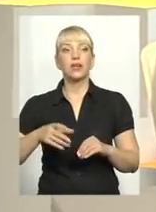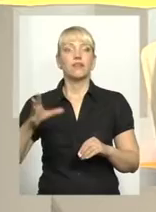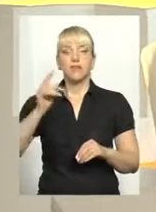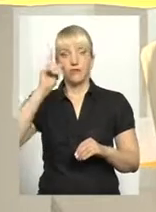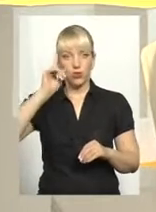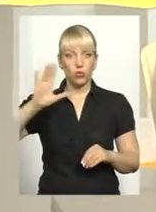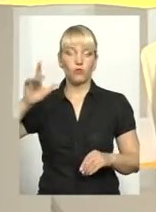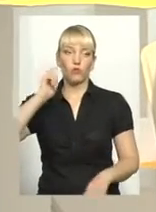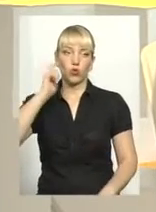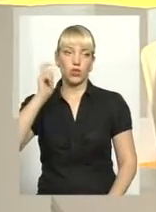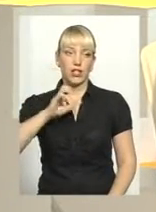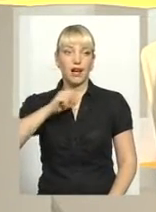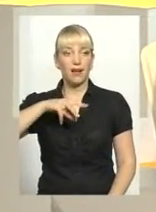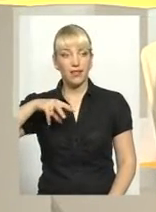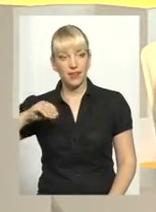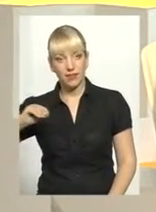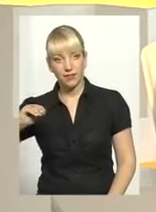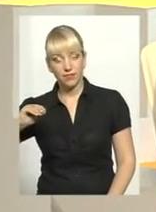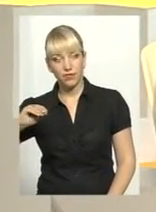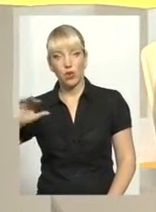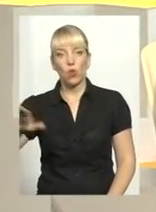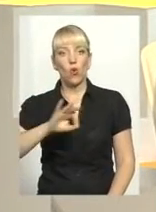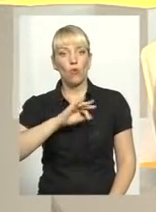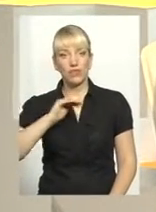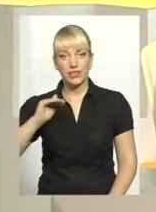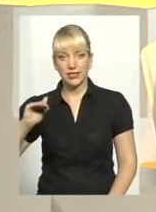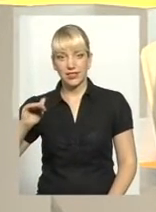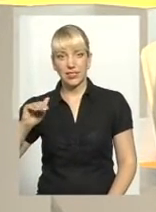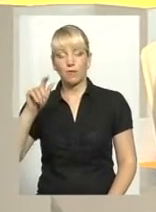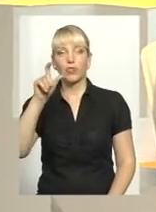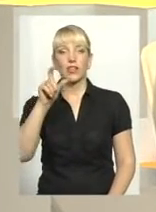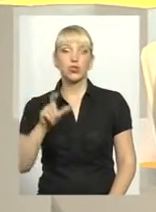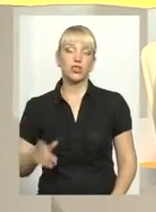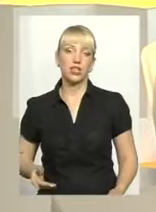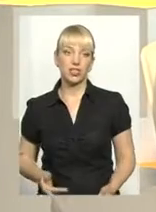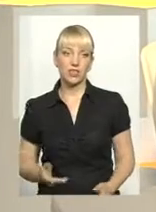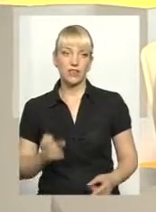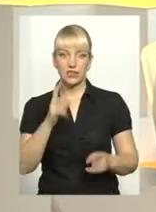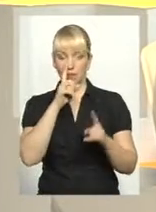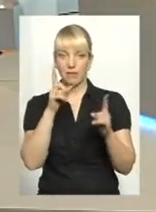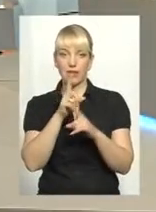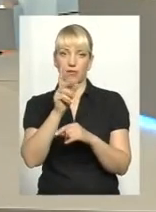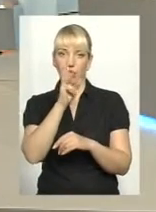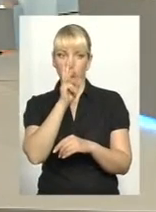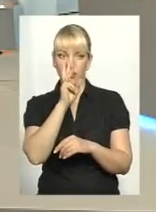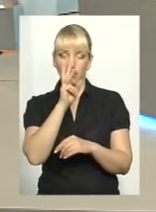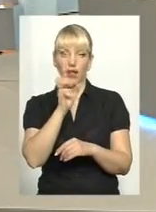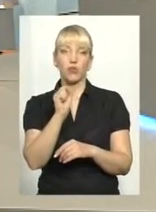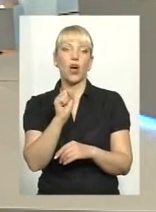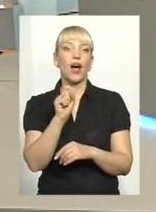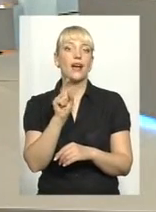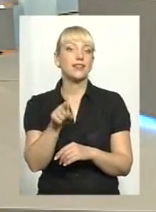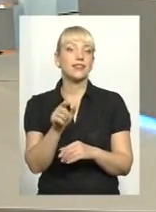на всю Україну, але офіційно людина живе за мінімальну зарплату, а то й за